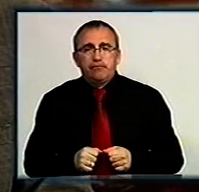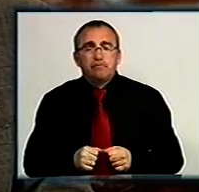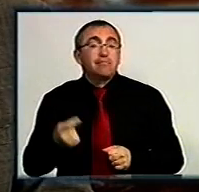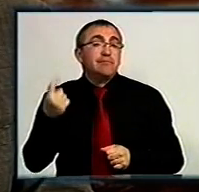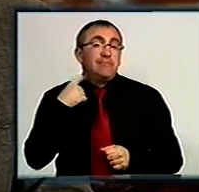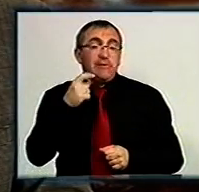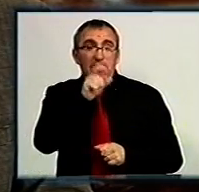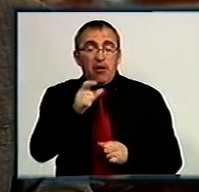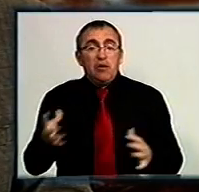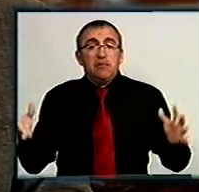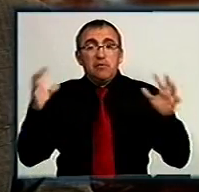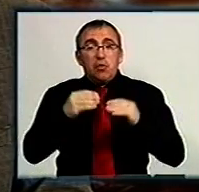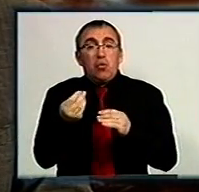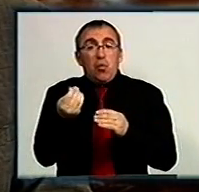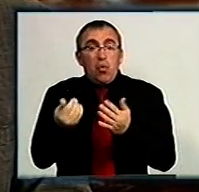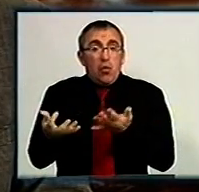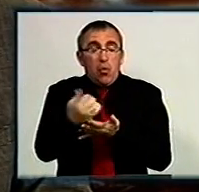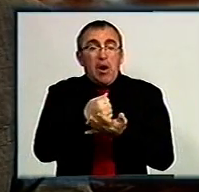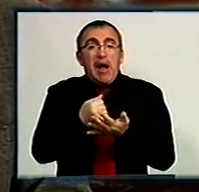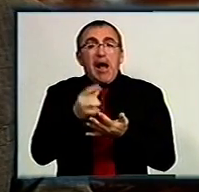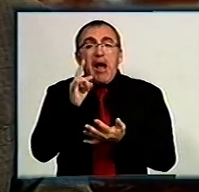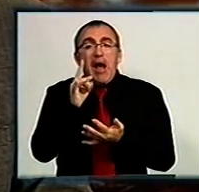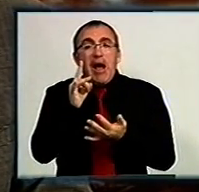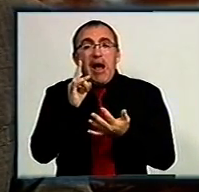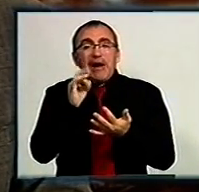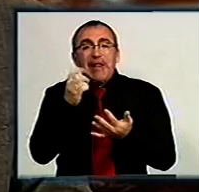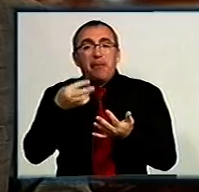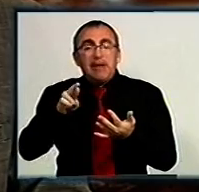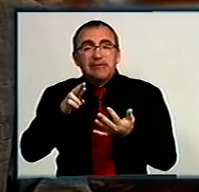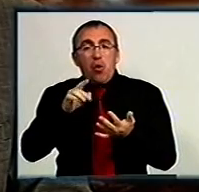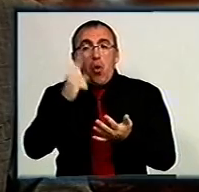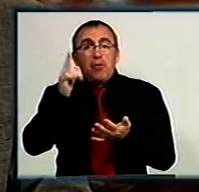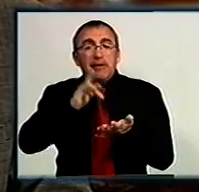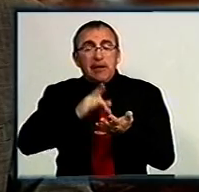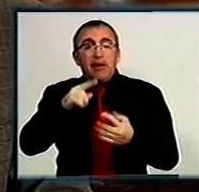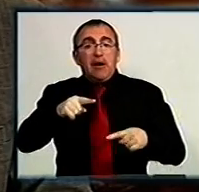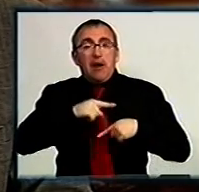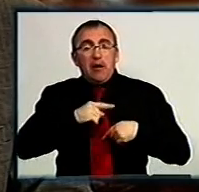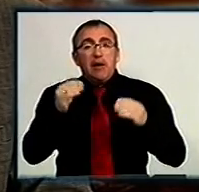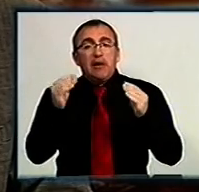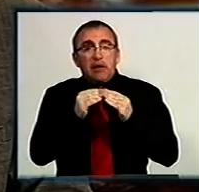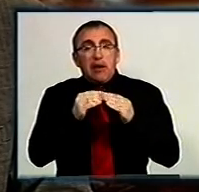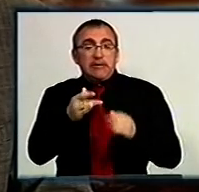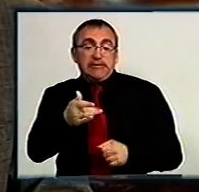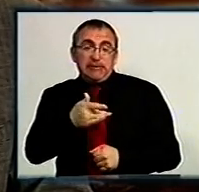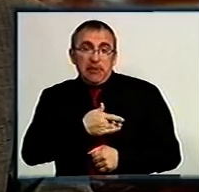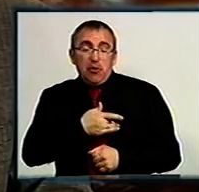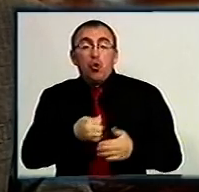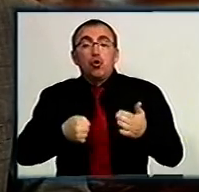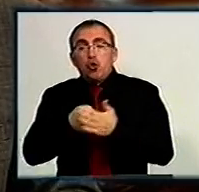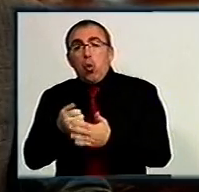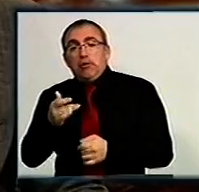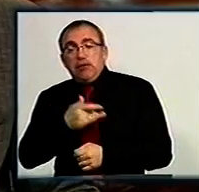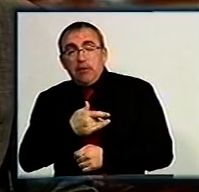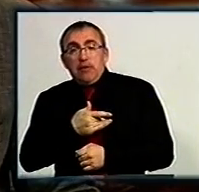Кіровоградці зібрали гроші для реанімаційного відділення. В обласному центрі пройшов фінал 10-ї акції «Серце до серця».